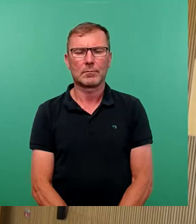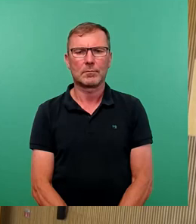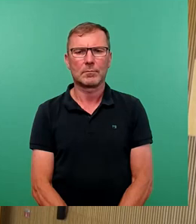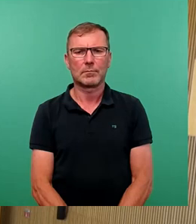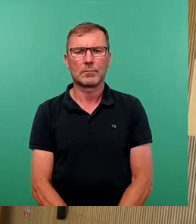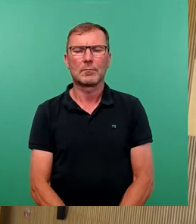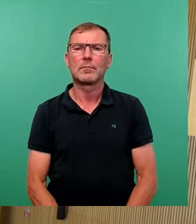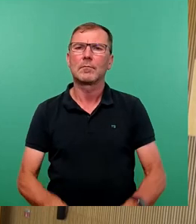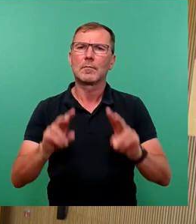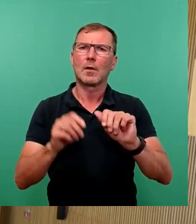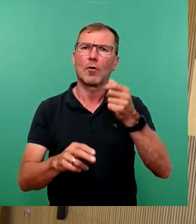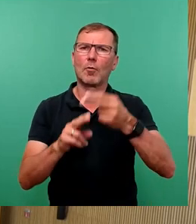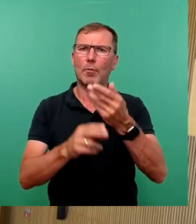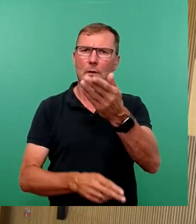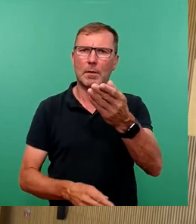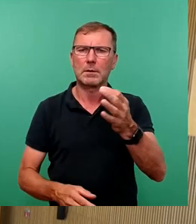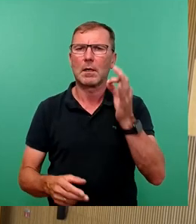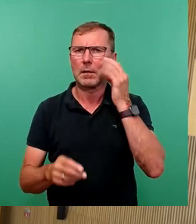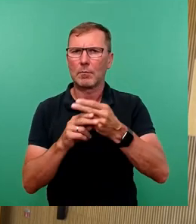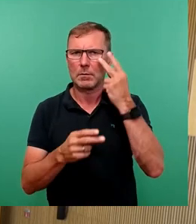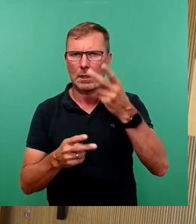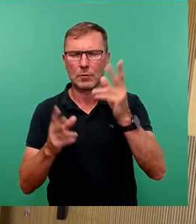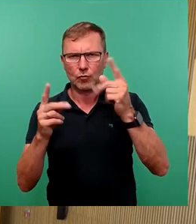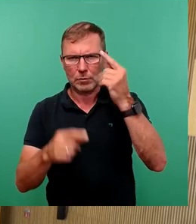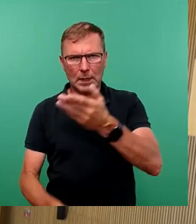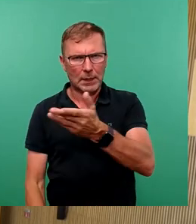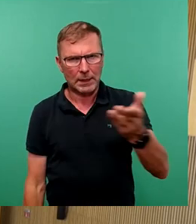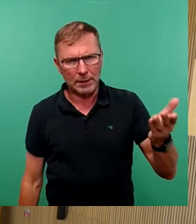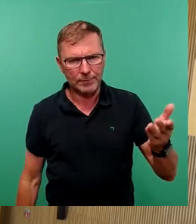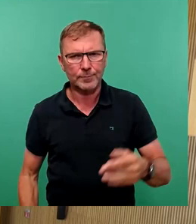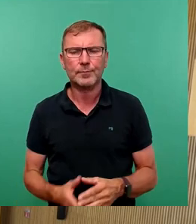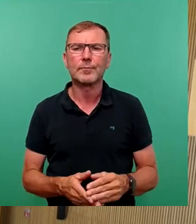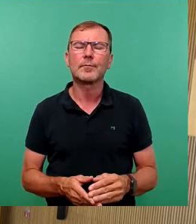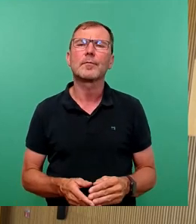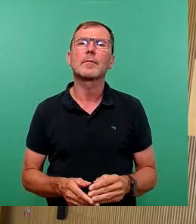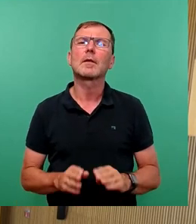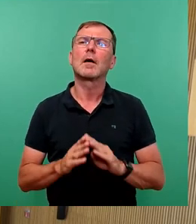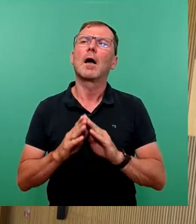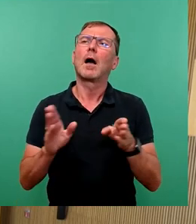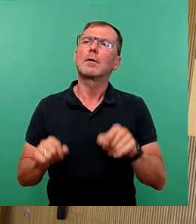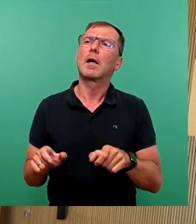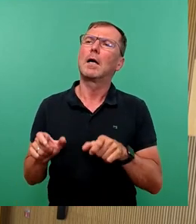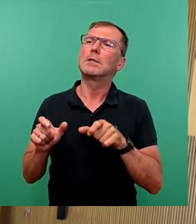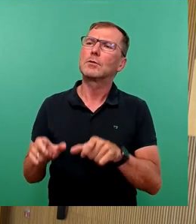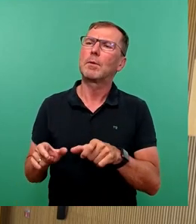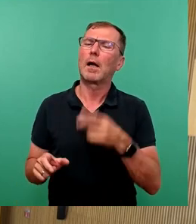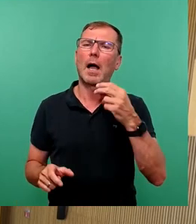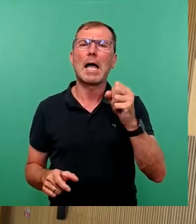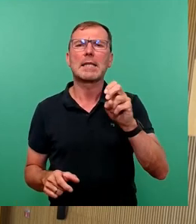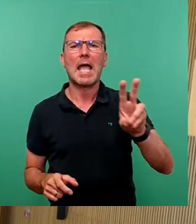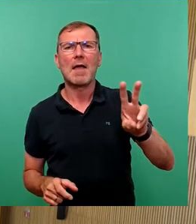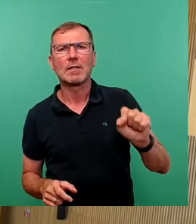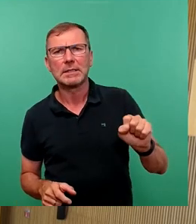Sehr geehrter Herr Oberbürgermeister, sehr geehrte Damen und Herren Stadträte, Kürzung Haushaltssperre, der Herr Drews hat eigentlich